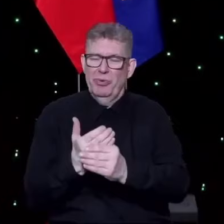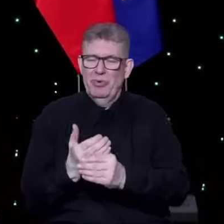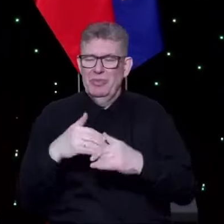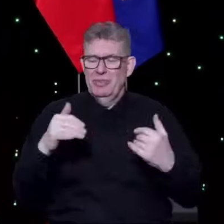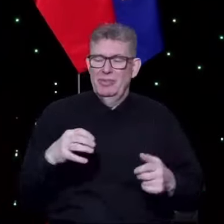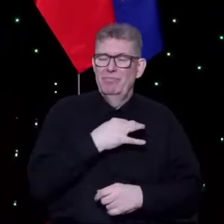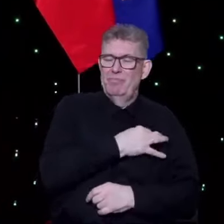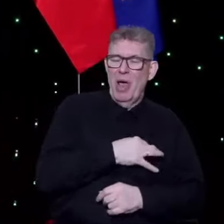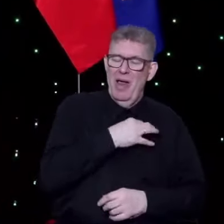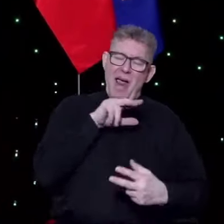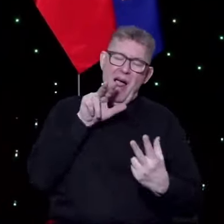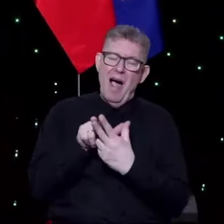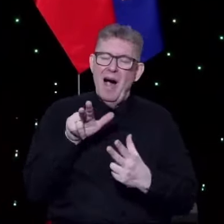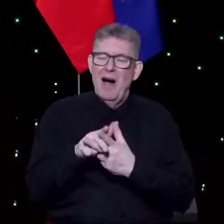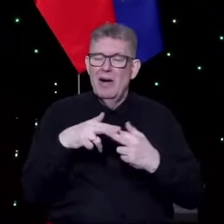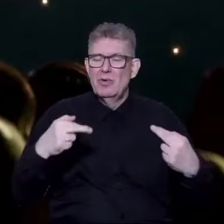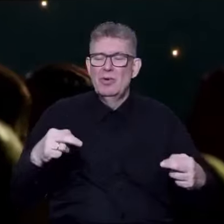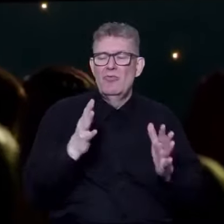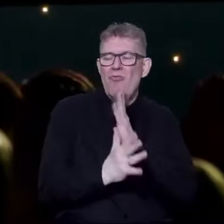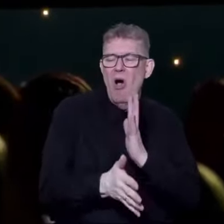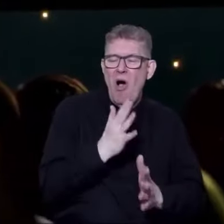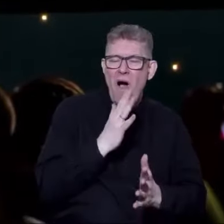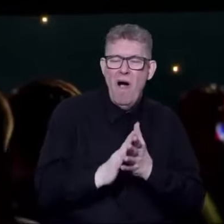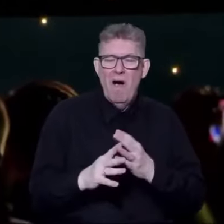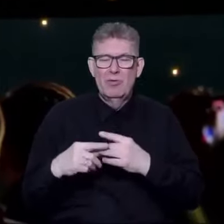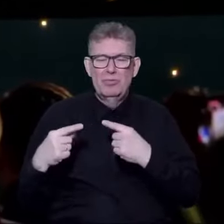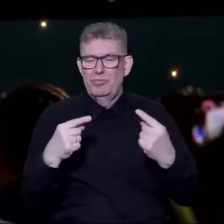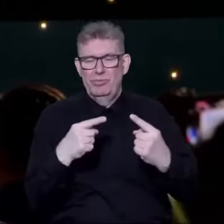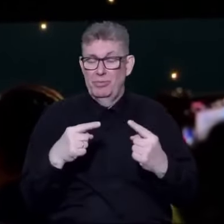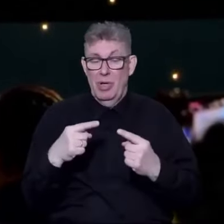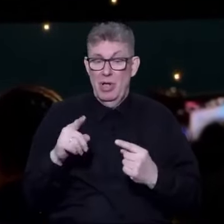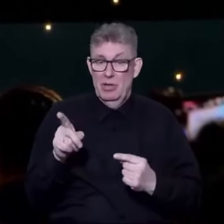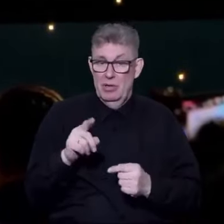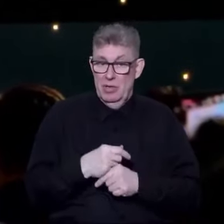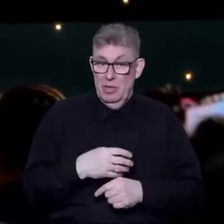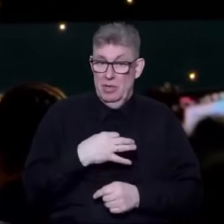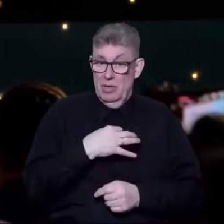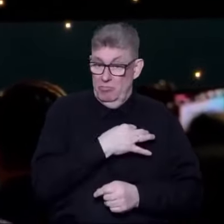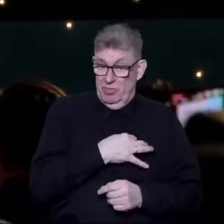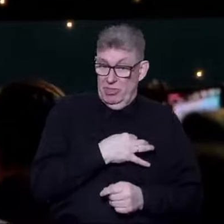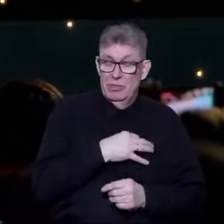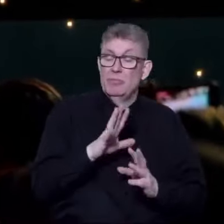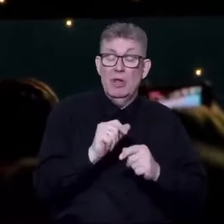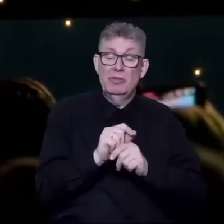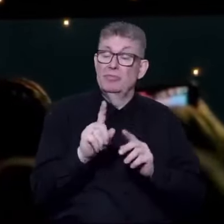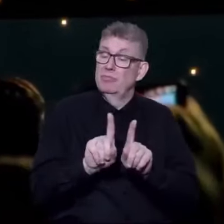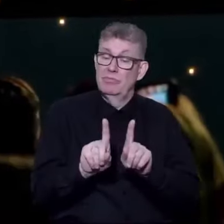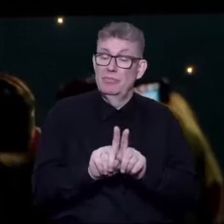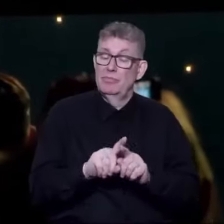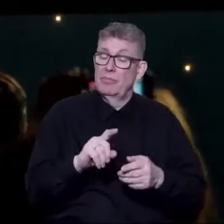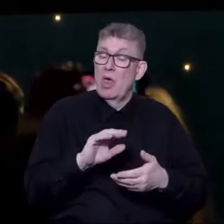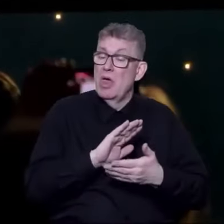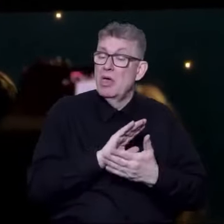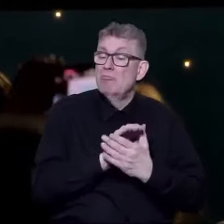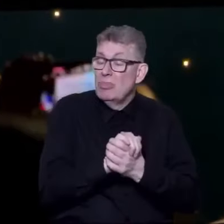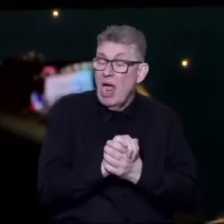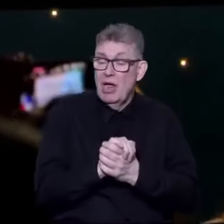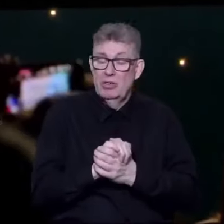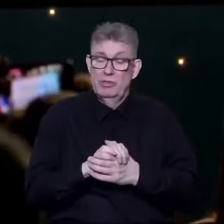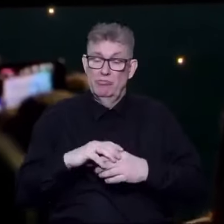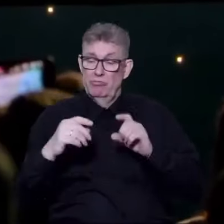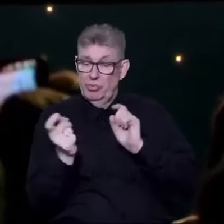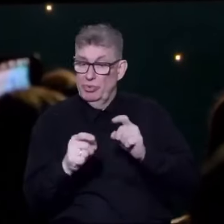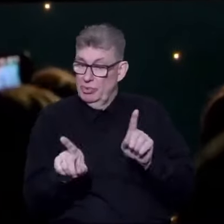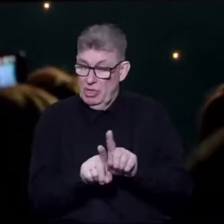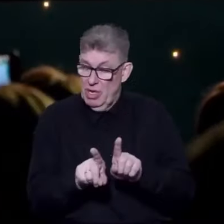partyjniackich ataków, wojenek, czy od przyjaciół, czy od przeciwników stanąć i